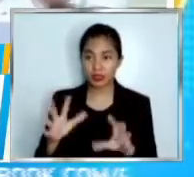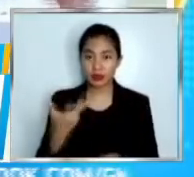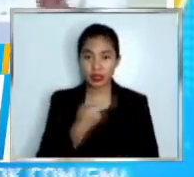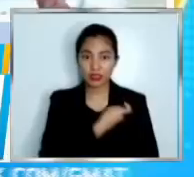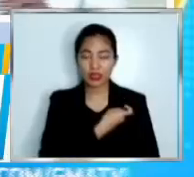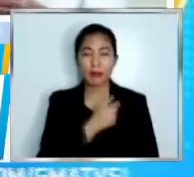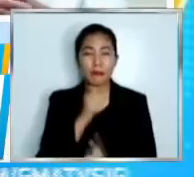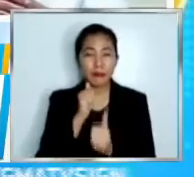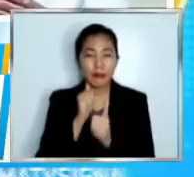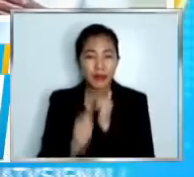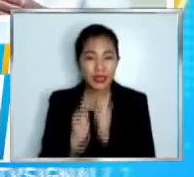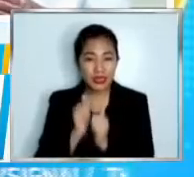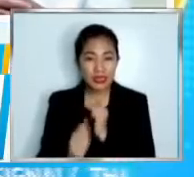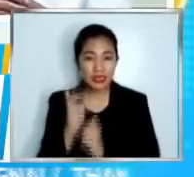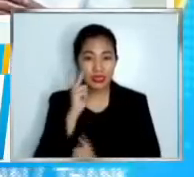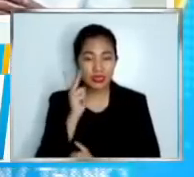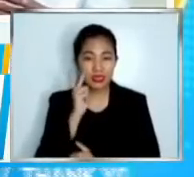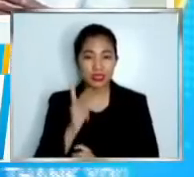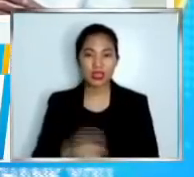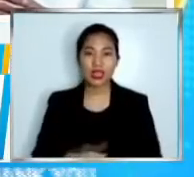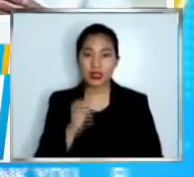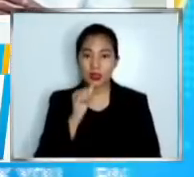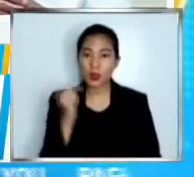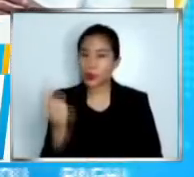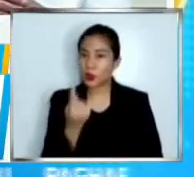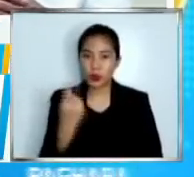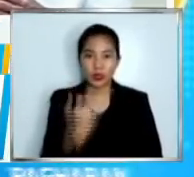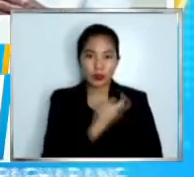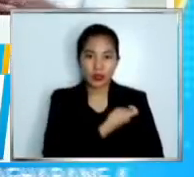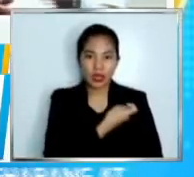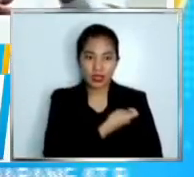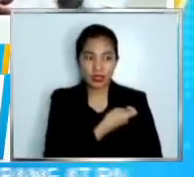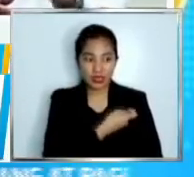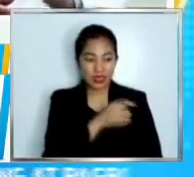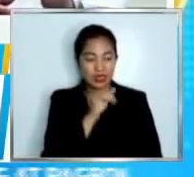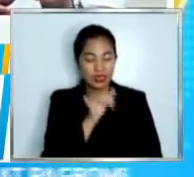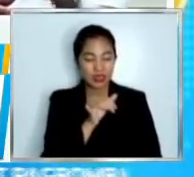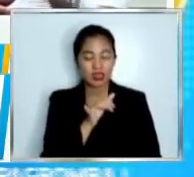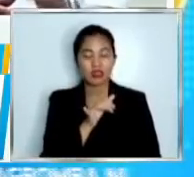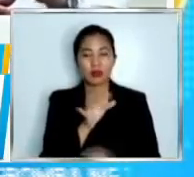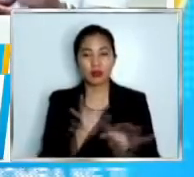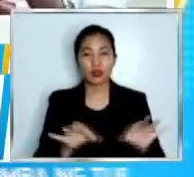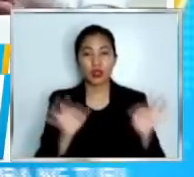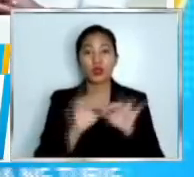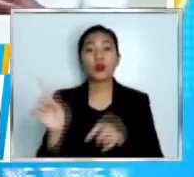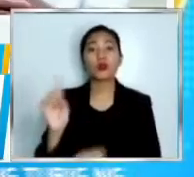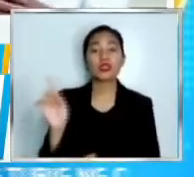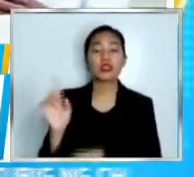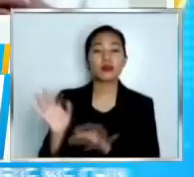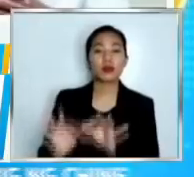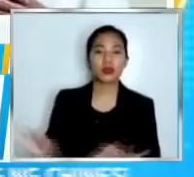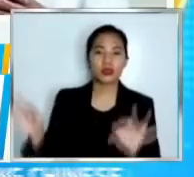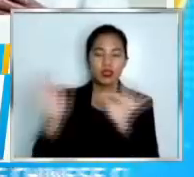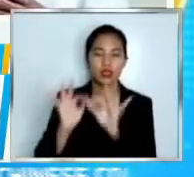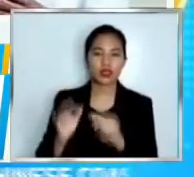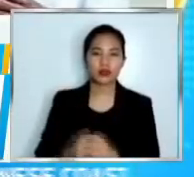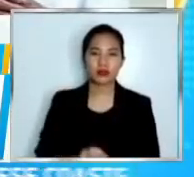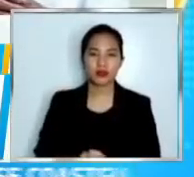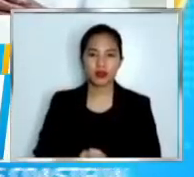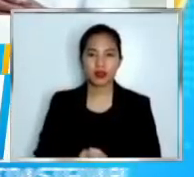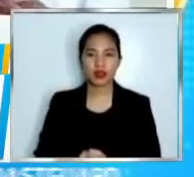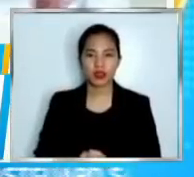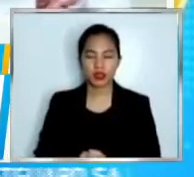natin hindi lang bakuna ang solution dito kung hindi ang minimum public health standards po ay